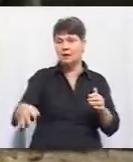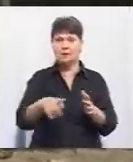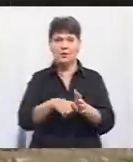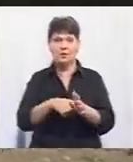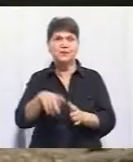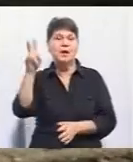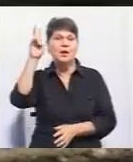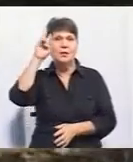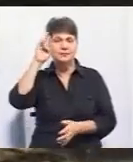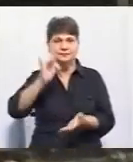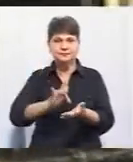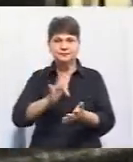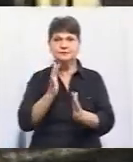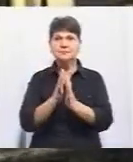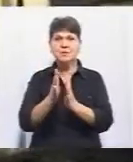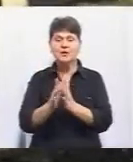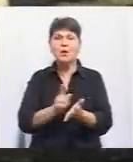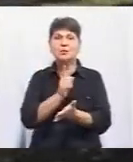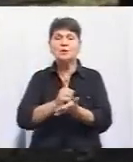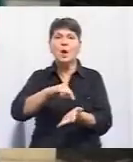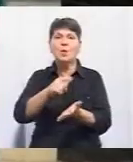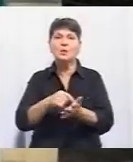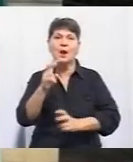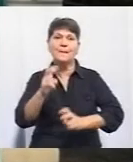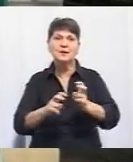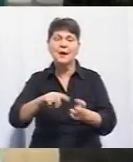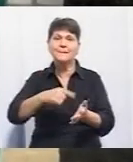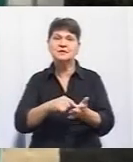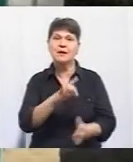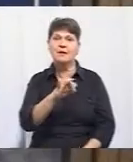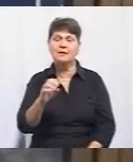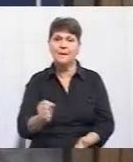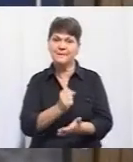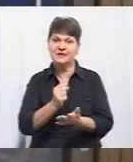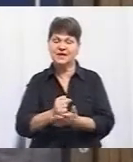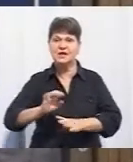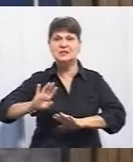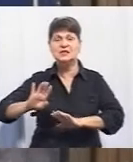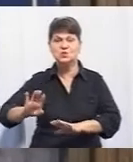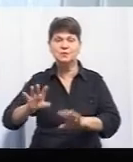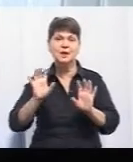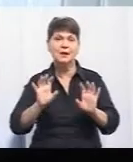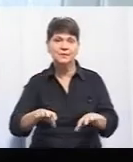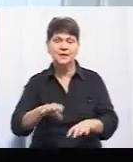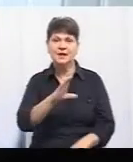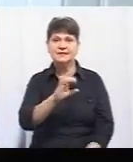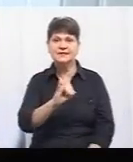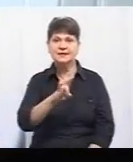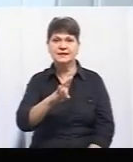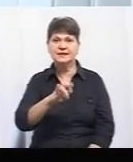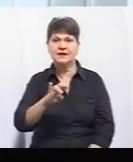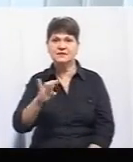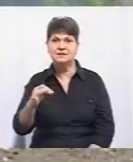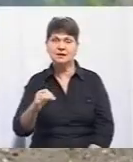Вбиральну у центральному парку має обслуговувати комунальне підприємство міської ради, підтвердив заступник міського голови Віталій Синявський. Два